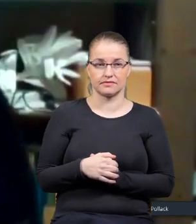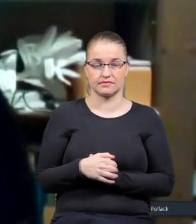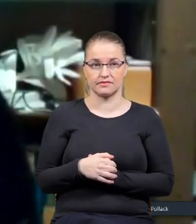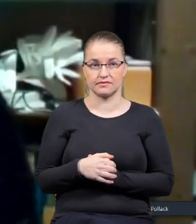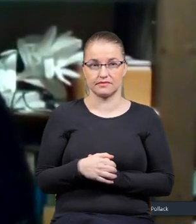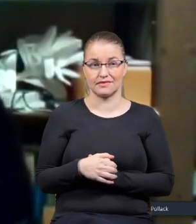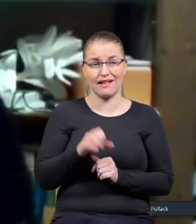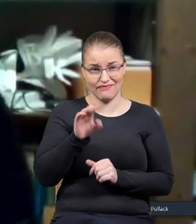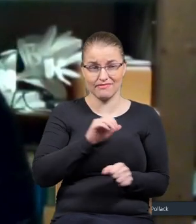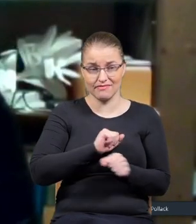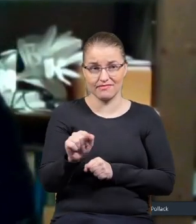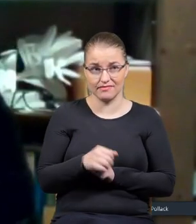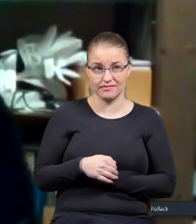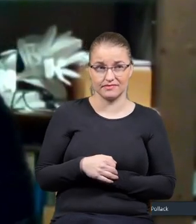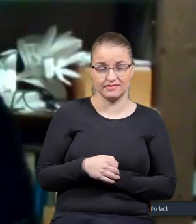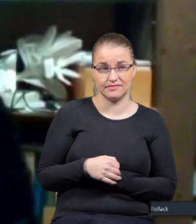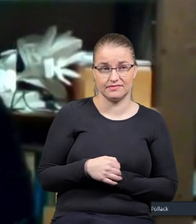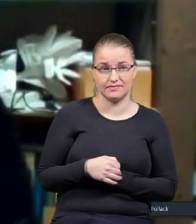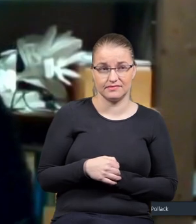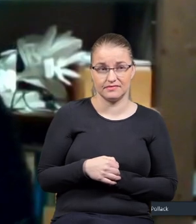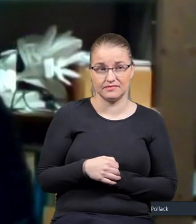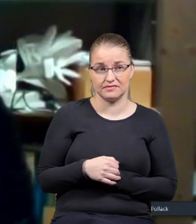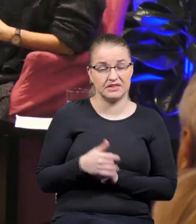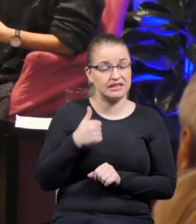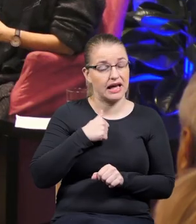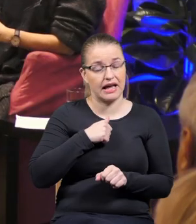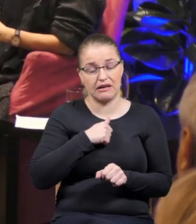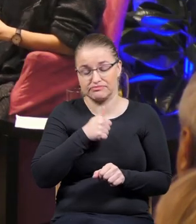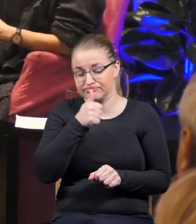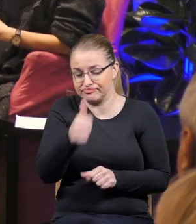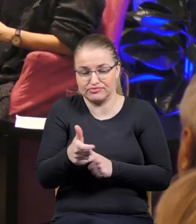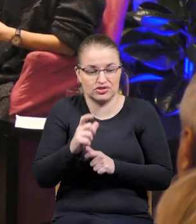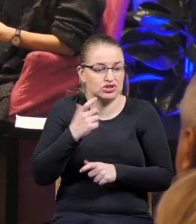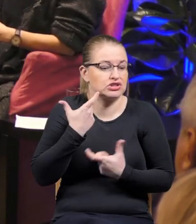Ale tak jest. Ja jestem zupełnie bezradny. Czasem.